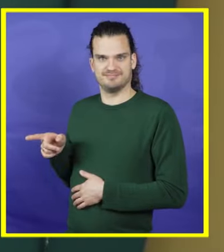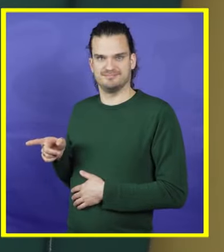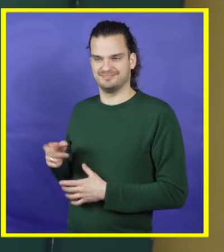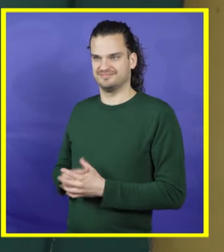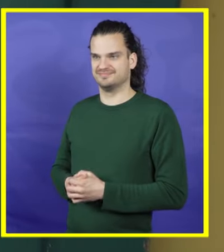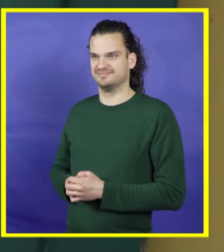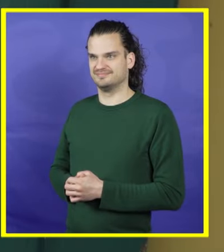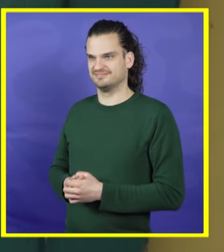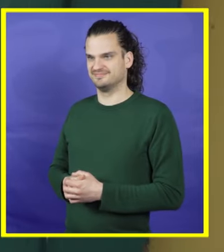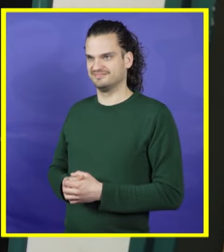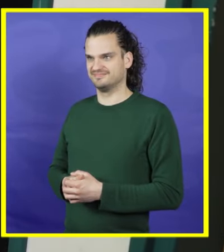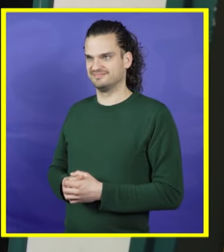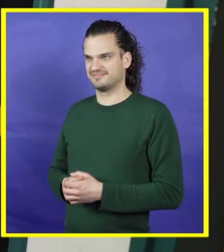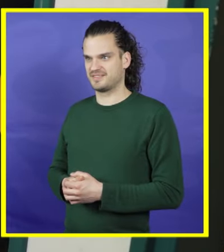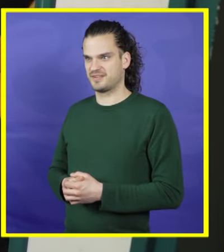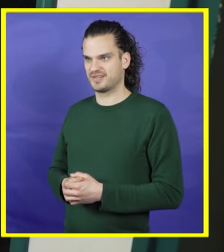Nou, daar gaan we.